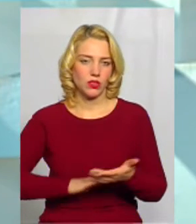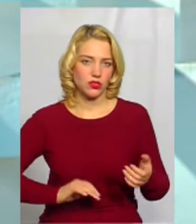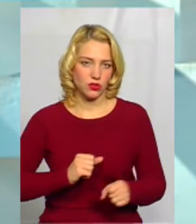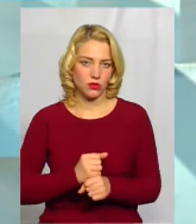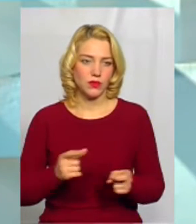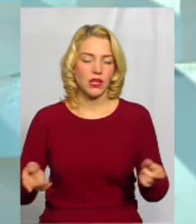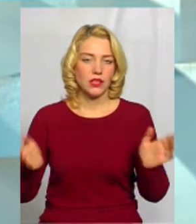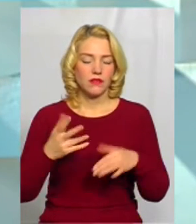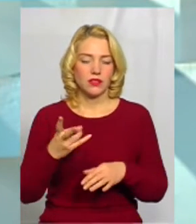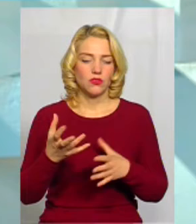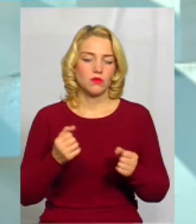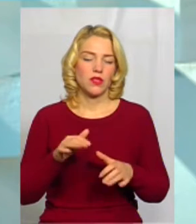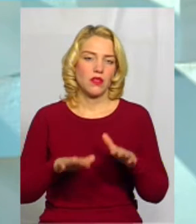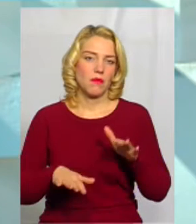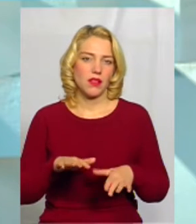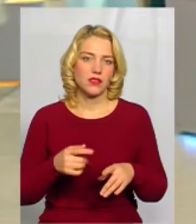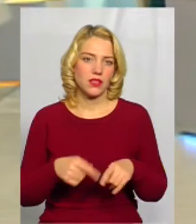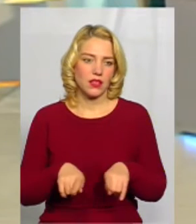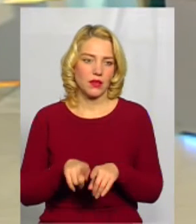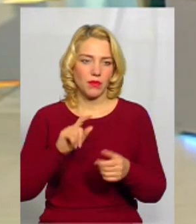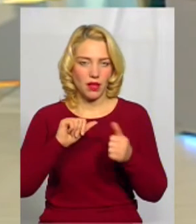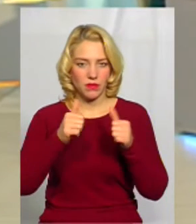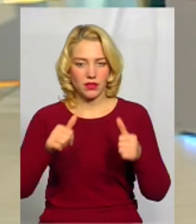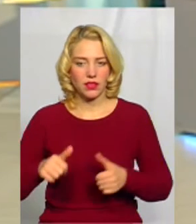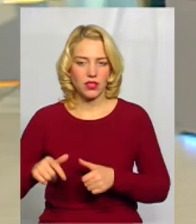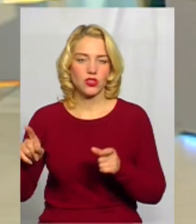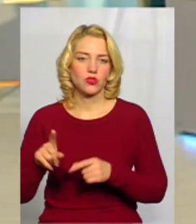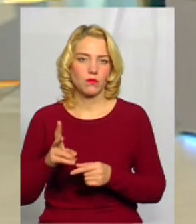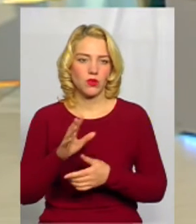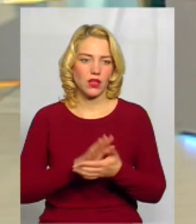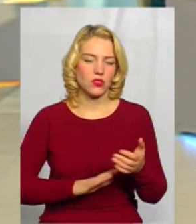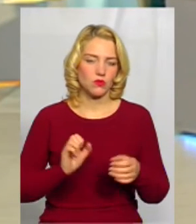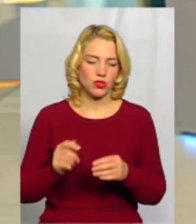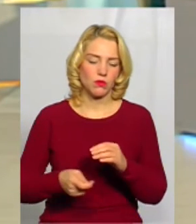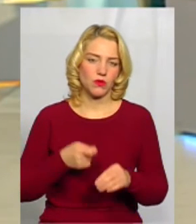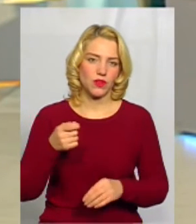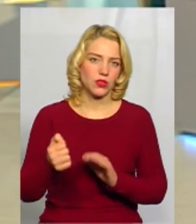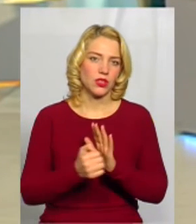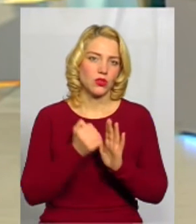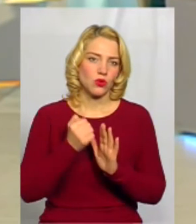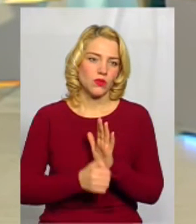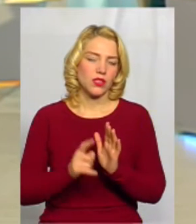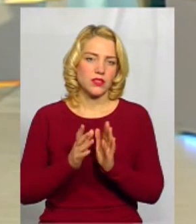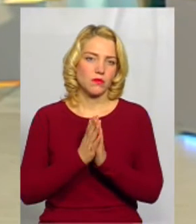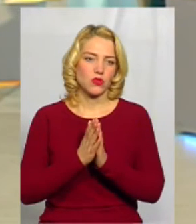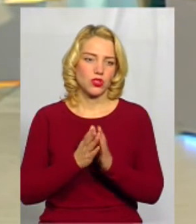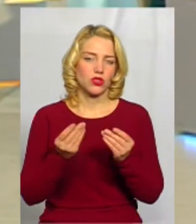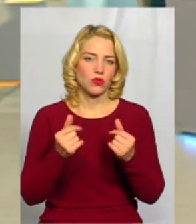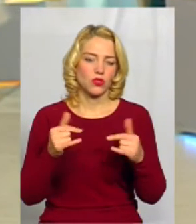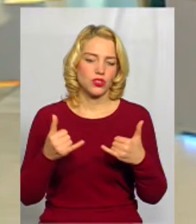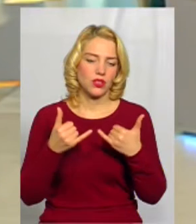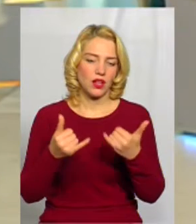Давайте візьміть на баланс ці пам'ятки, щоб подалі на них можна було виховати документацію і просити гроші на